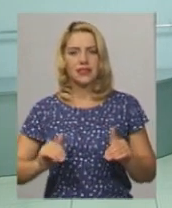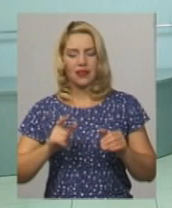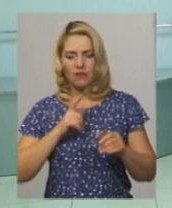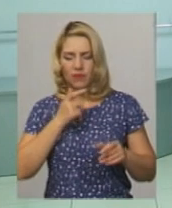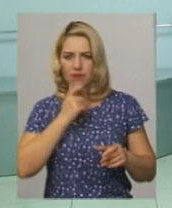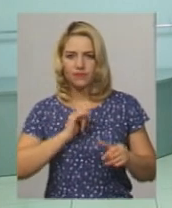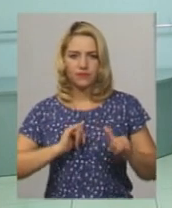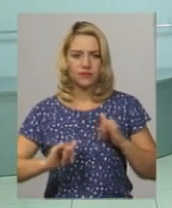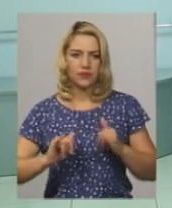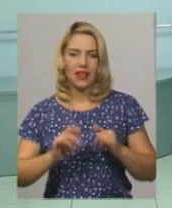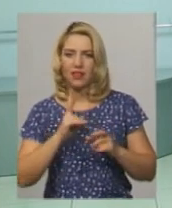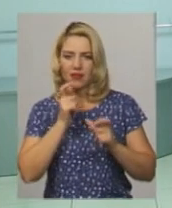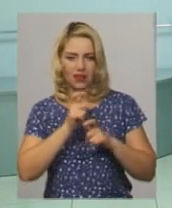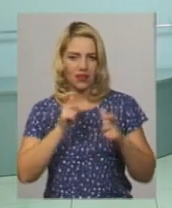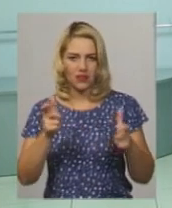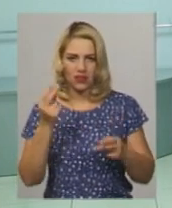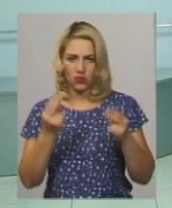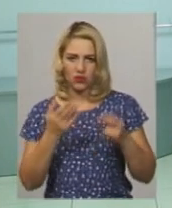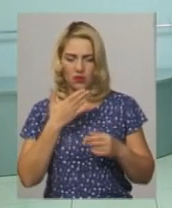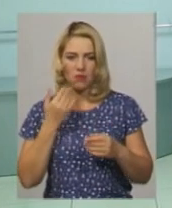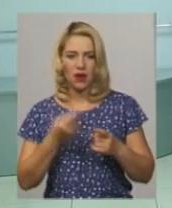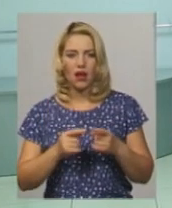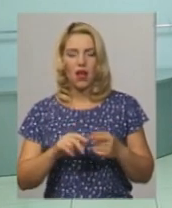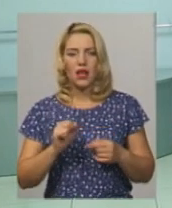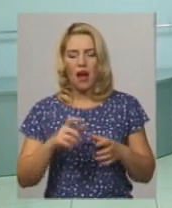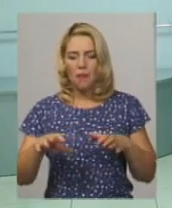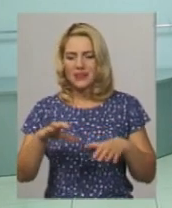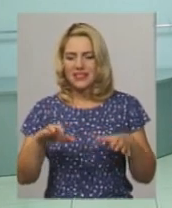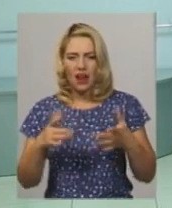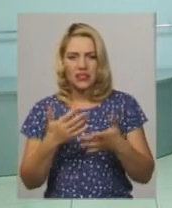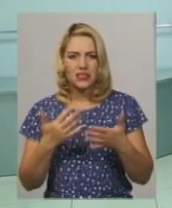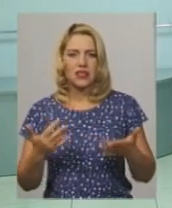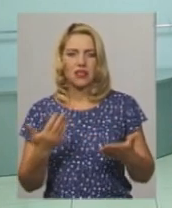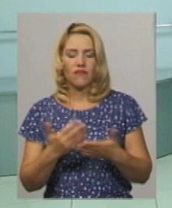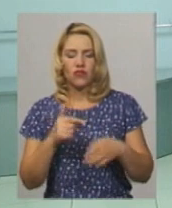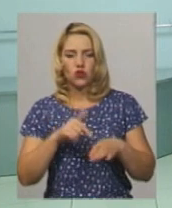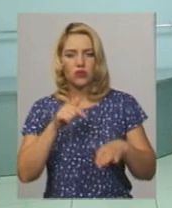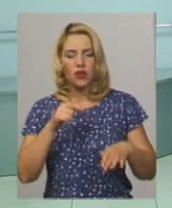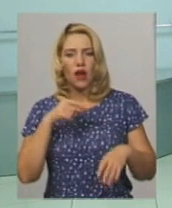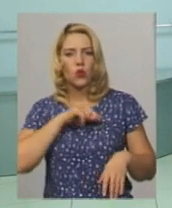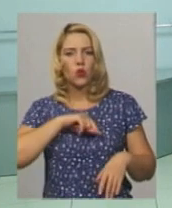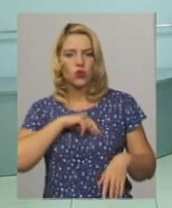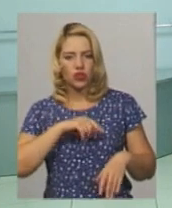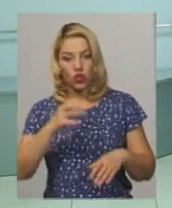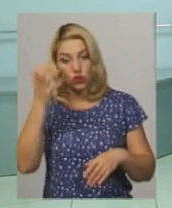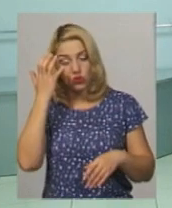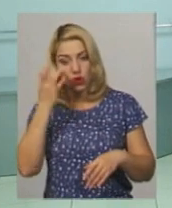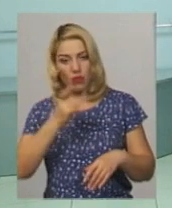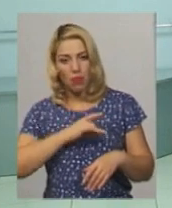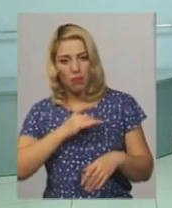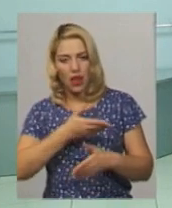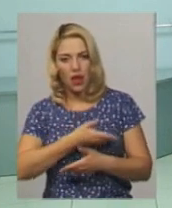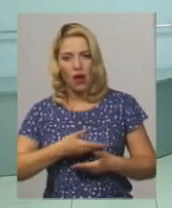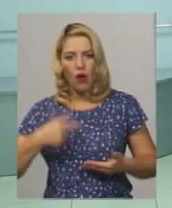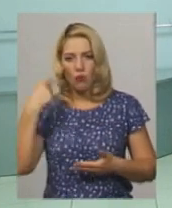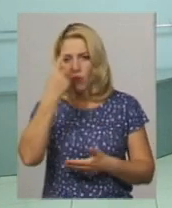стримана кольорова гама. Це мені дуже сподобалось. Абстракція, дуже цікаві роботи, це чуттєве сприйняття душі. Чорнобілі роботи, портрети, вони